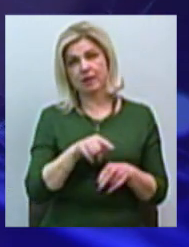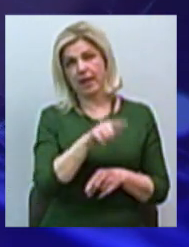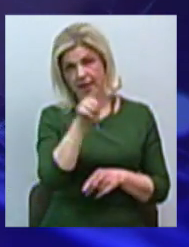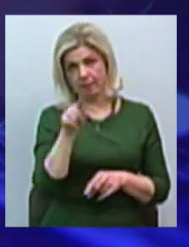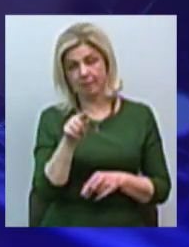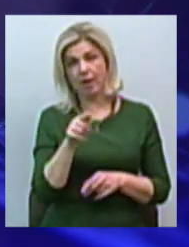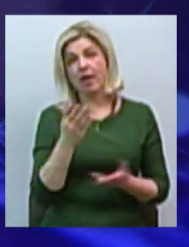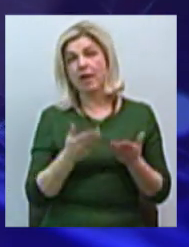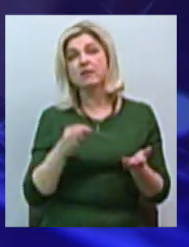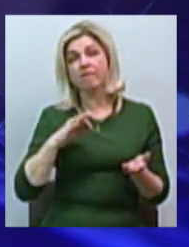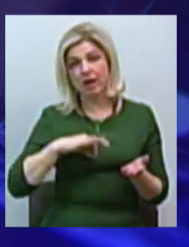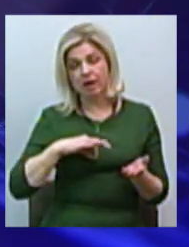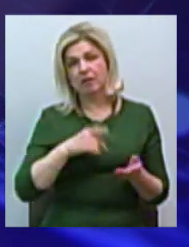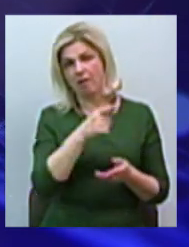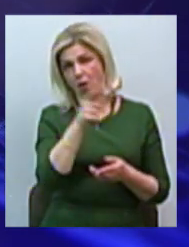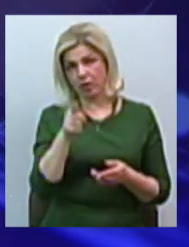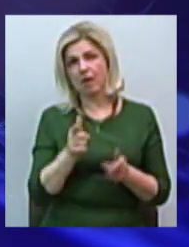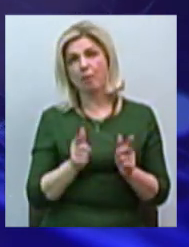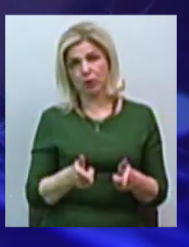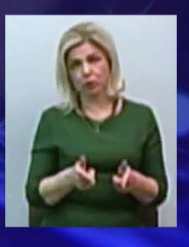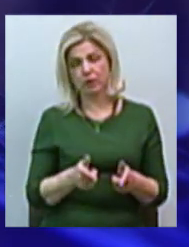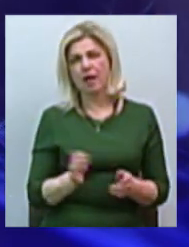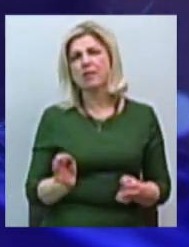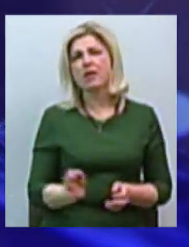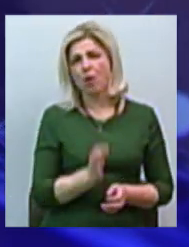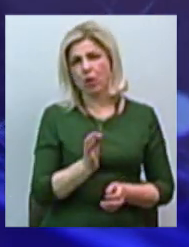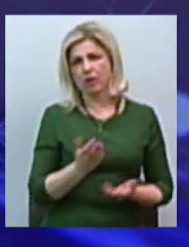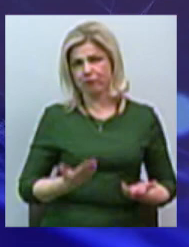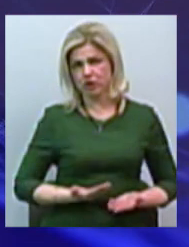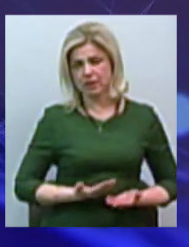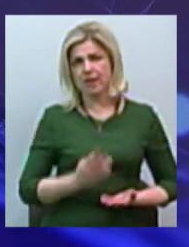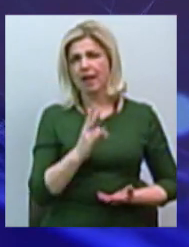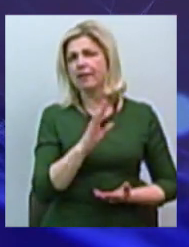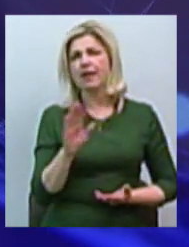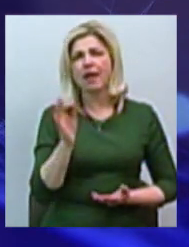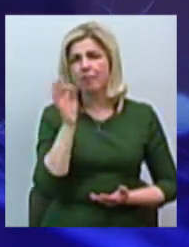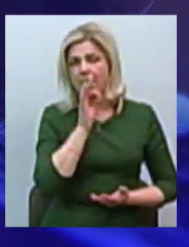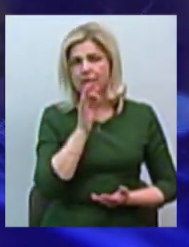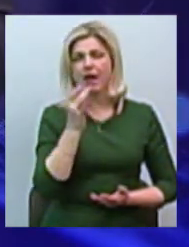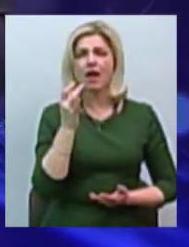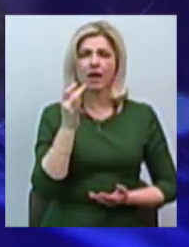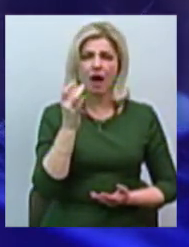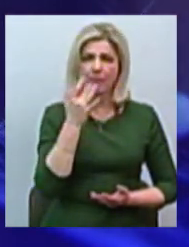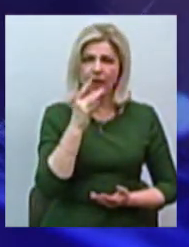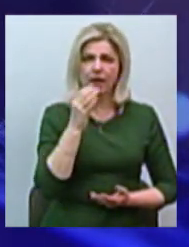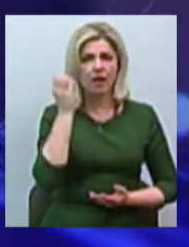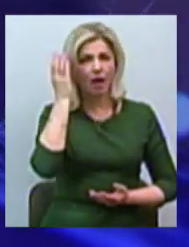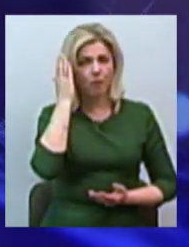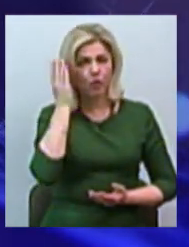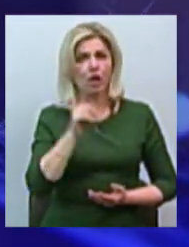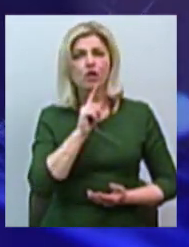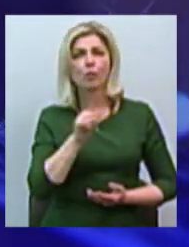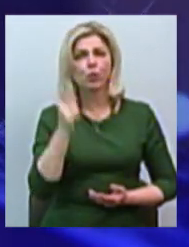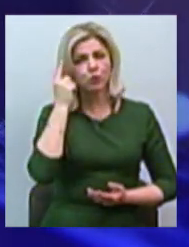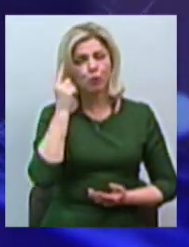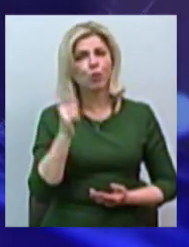їм це вигідно, вони на це підуть, тому що, ніколи в жизни Ні Гермія, Ні Америка, Ні Японія, ніколи не буде думати о тому, щоб